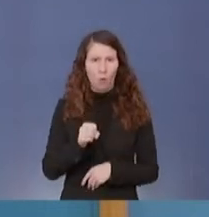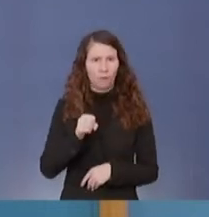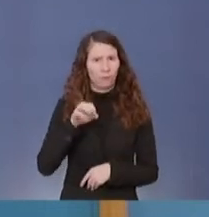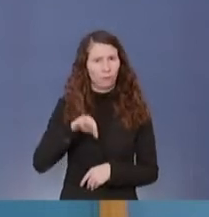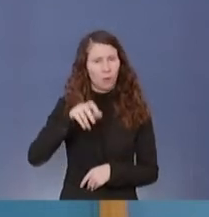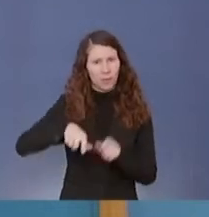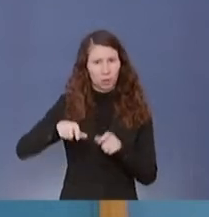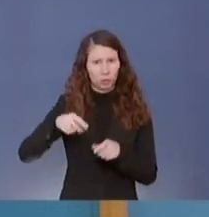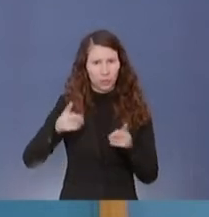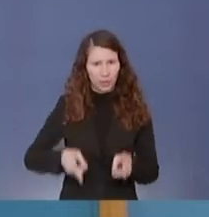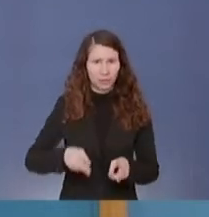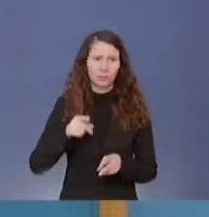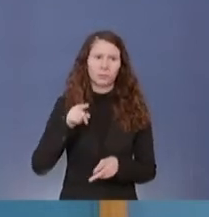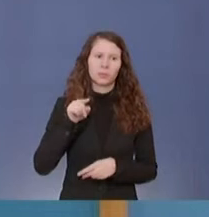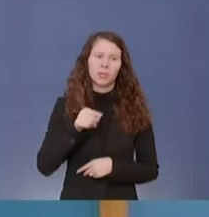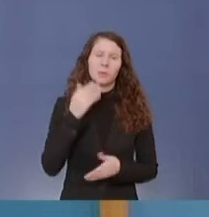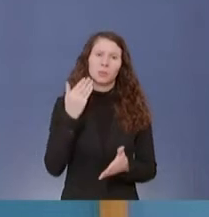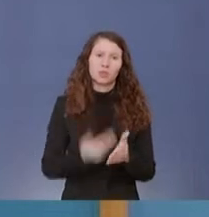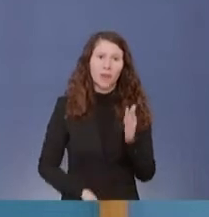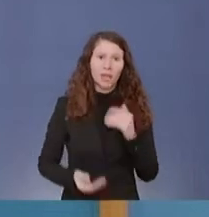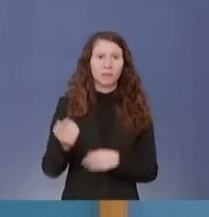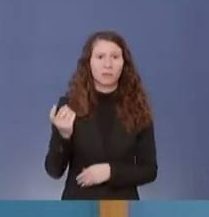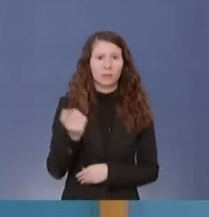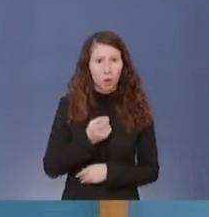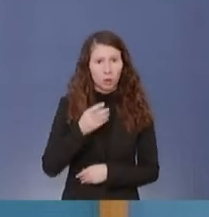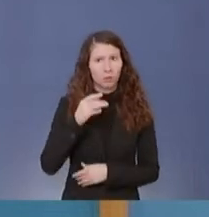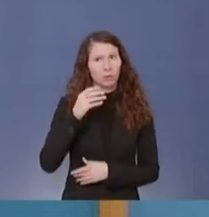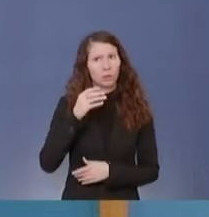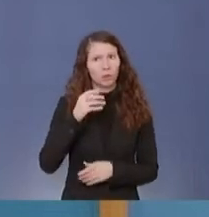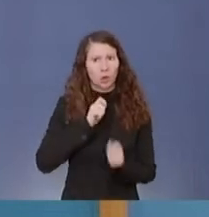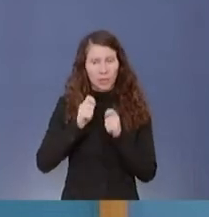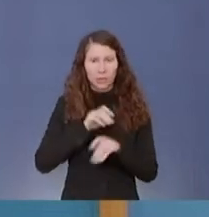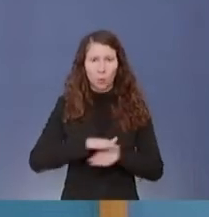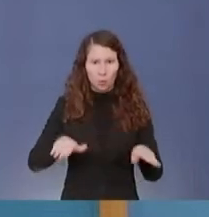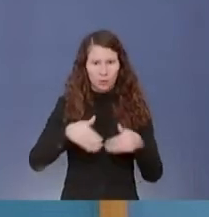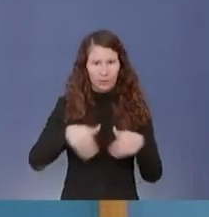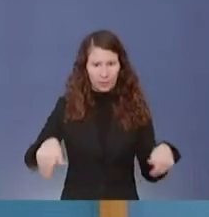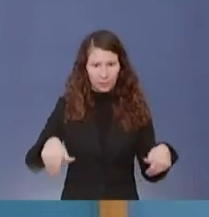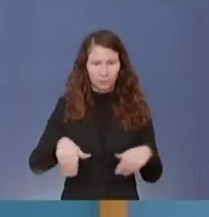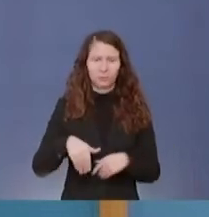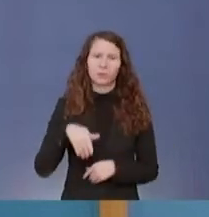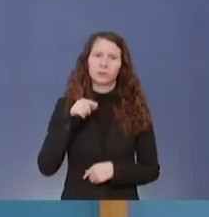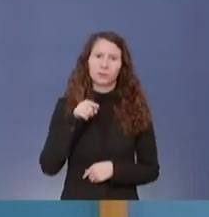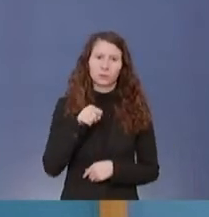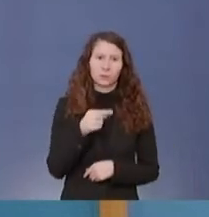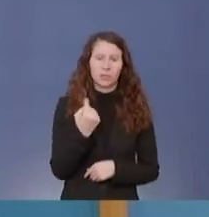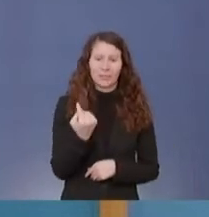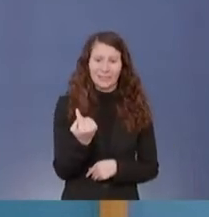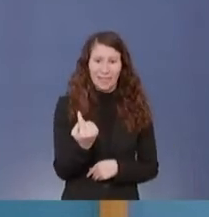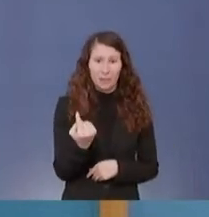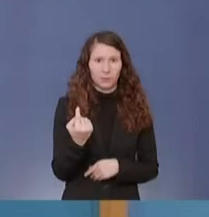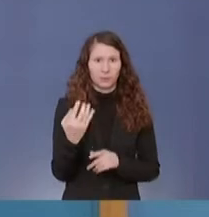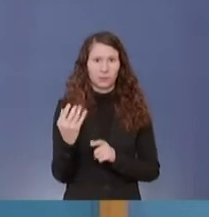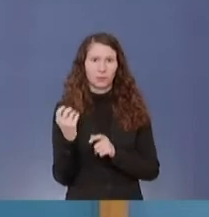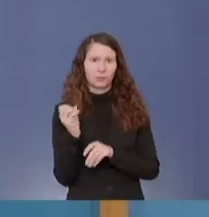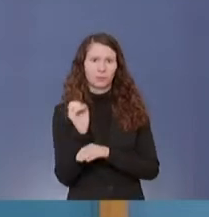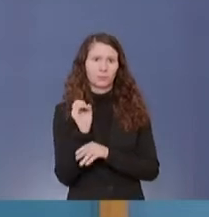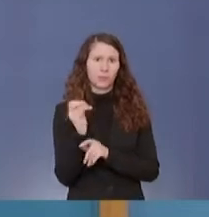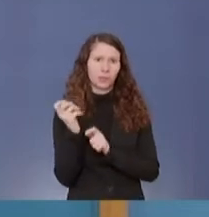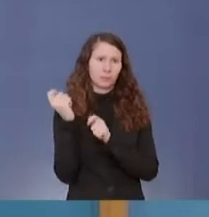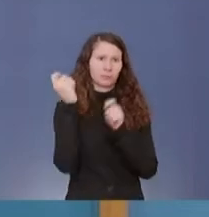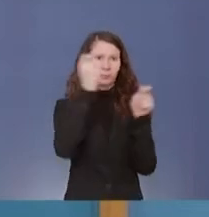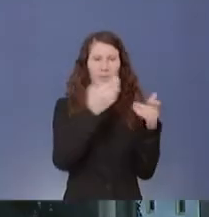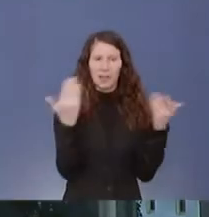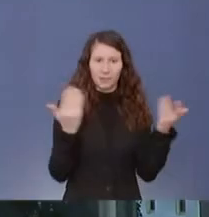Journalistenorganisation Reporter ohne Grenzen gegen das Ausspähen deutscher Staatsbürger durch den BND zur Entscheidung angenommen. Laut SZ